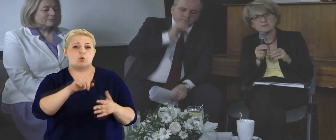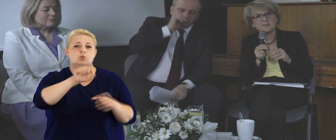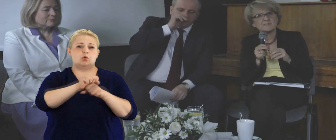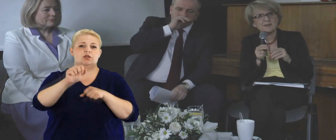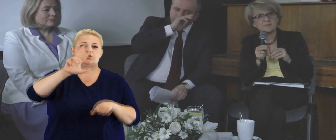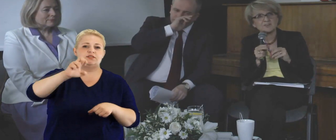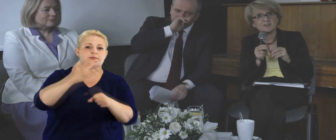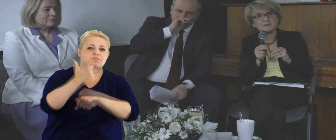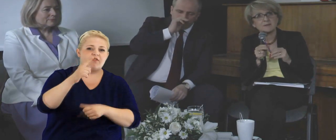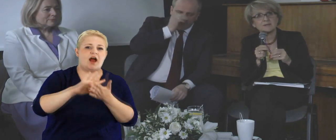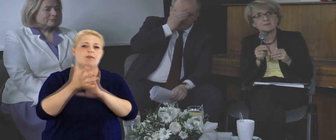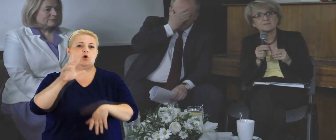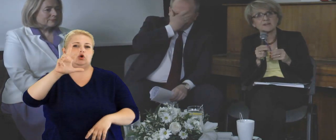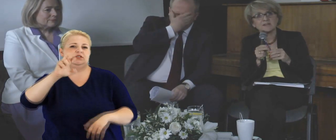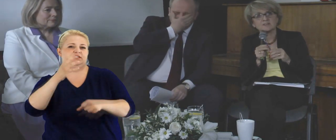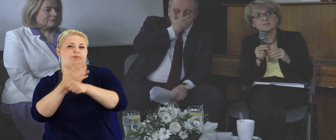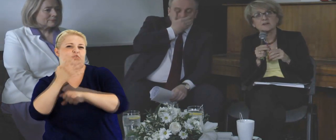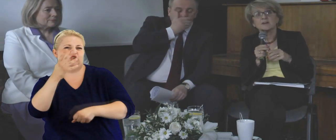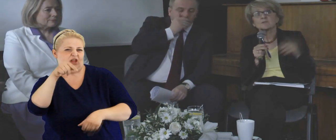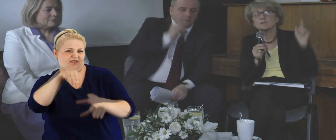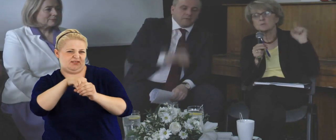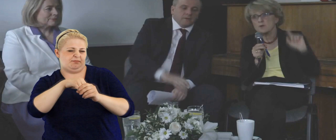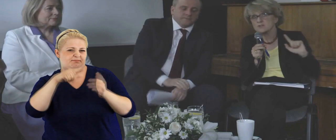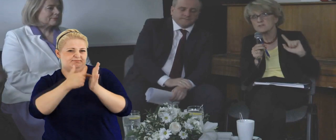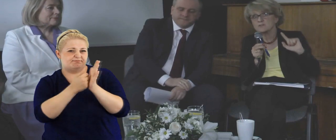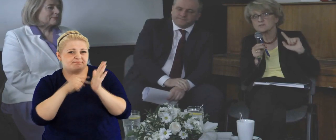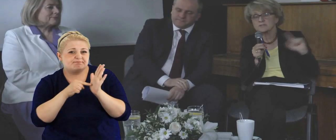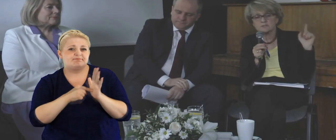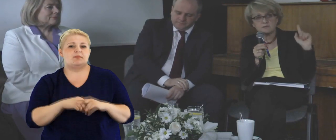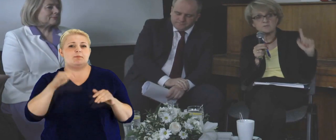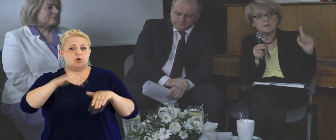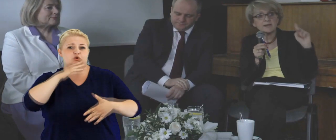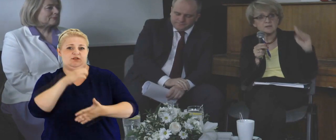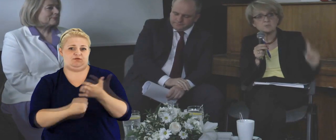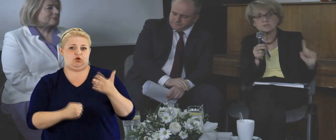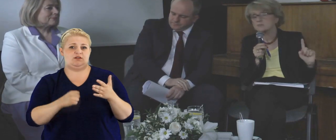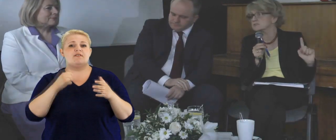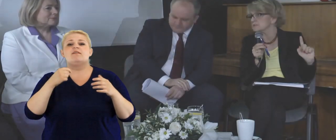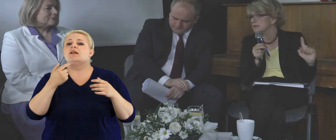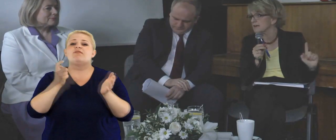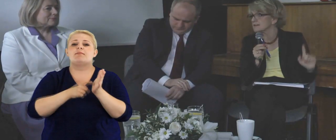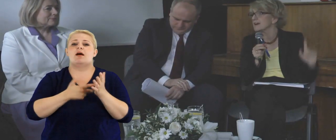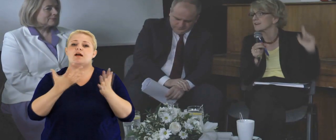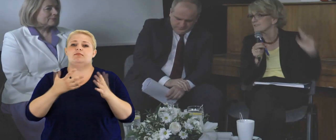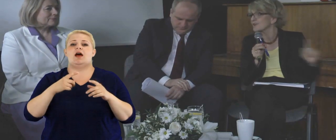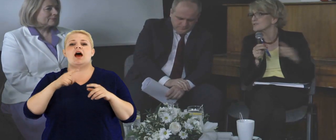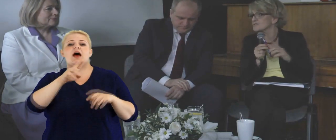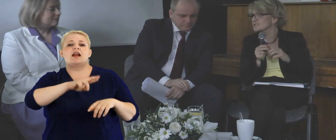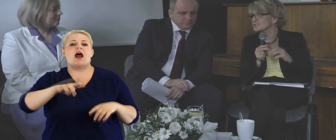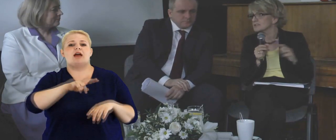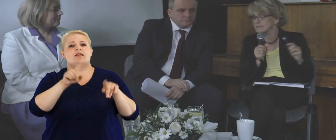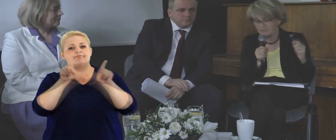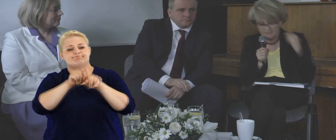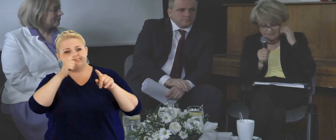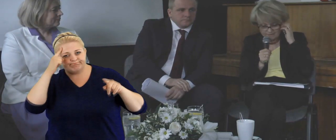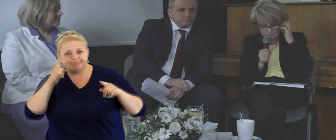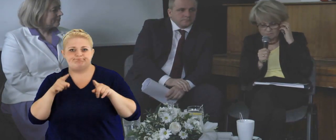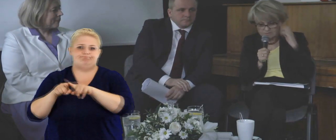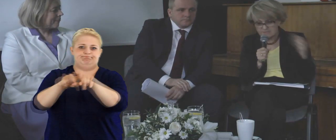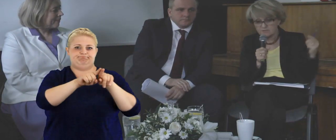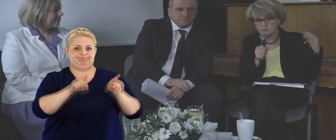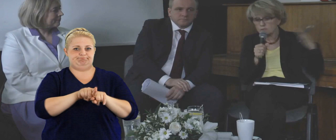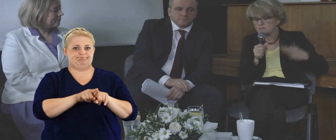352 albo 4, nie pamiętam, traktacie, który by można wykorzystać, tylko on wymaga jednomyślności rady, a tego oczywiście się nie da